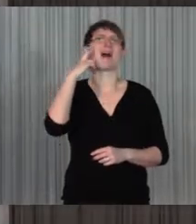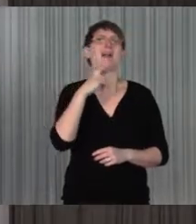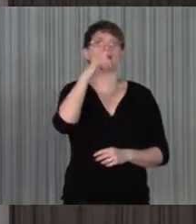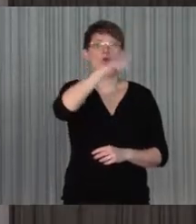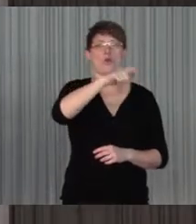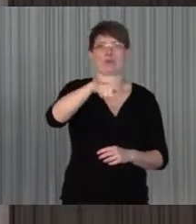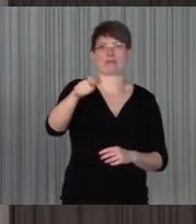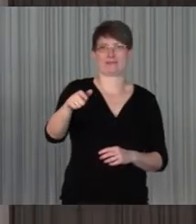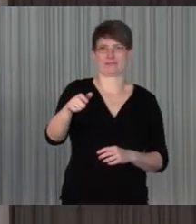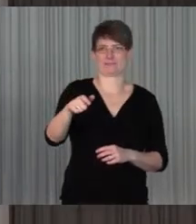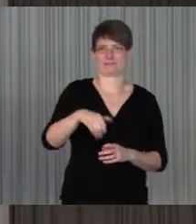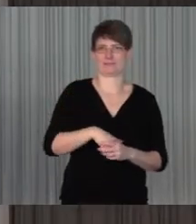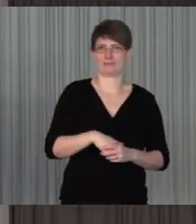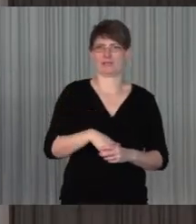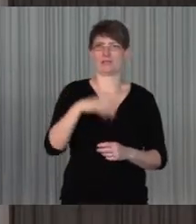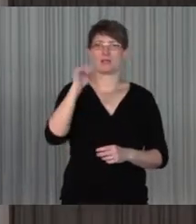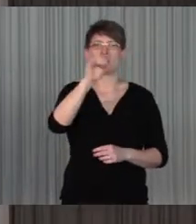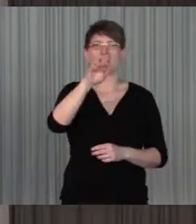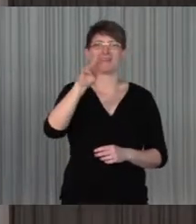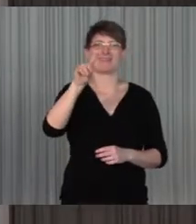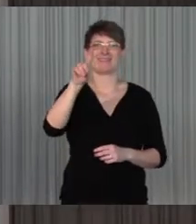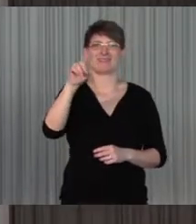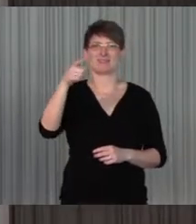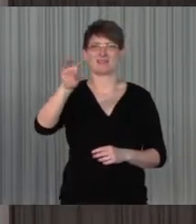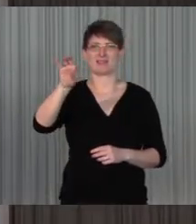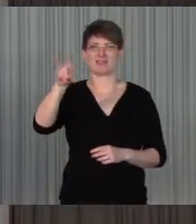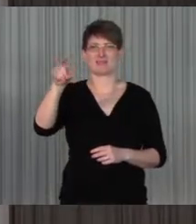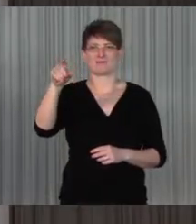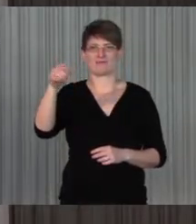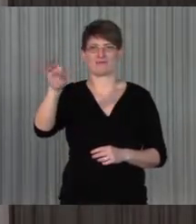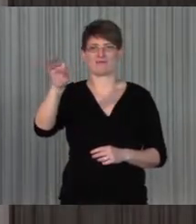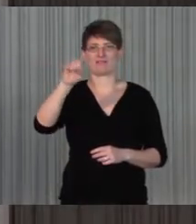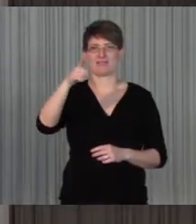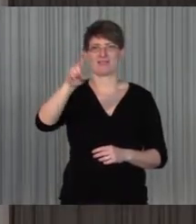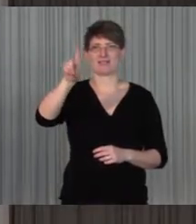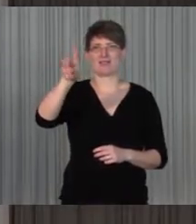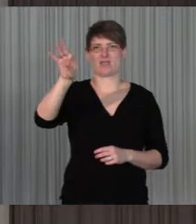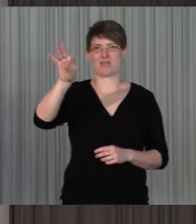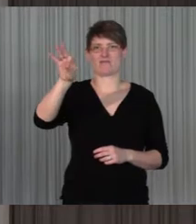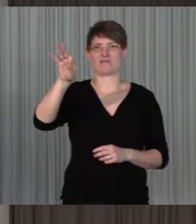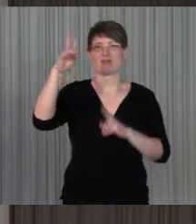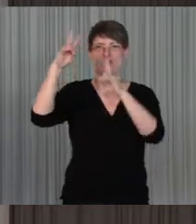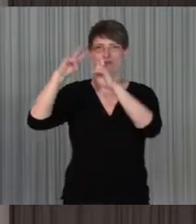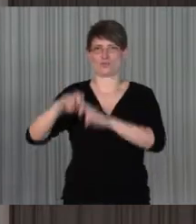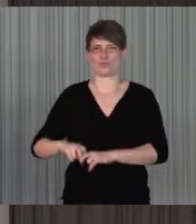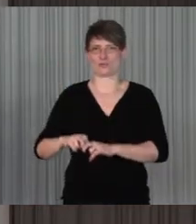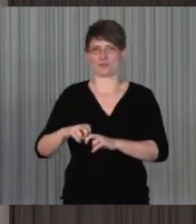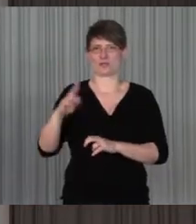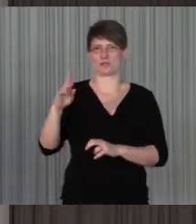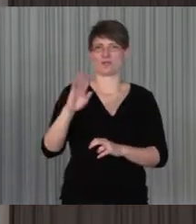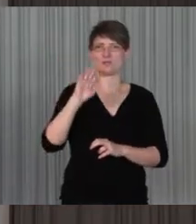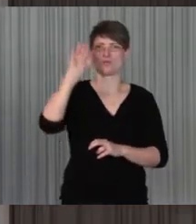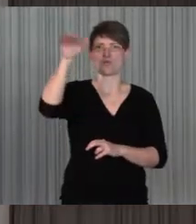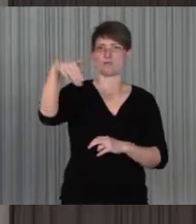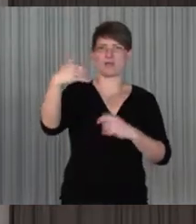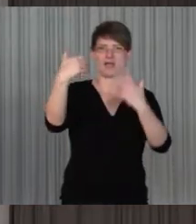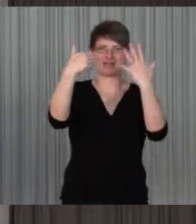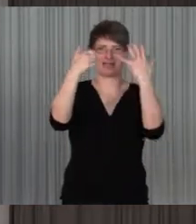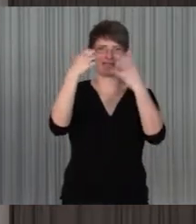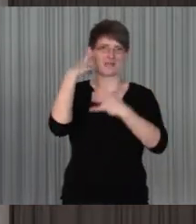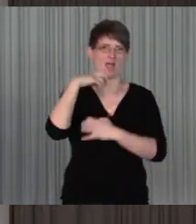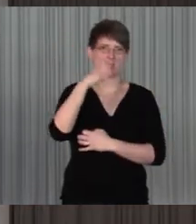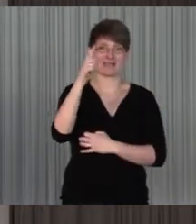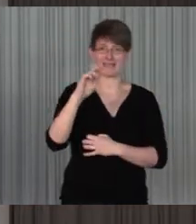findet, also die letzte ARD-ZTF-Online-Studie hat gezeigt, dass die älteste Nutzergruppe über 60-Jährigen da